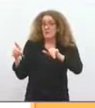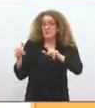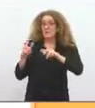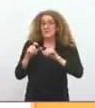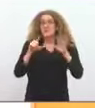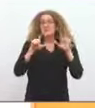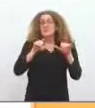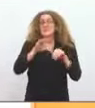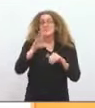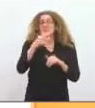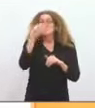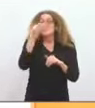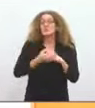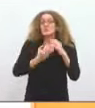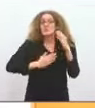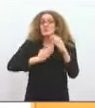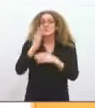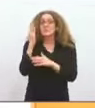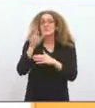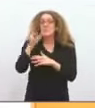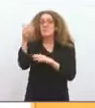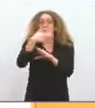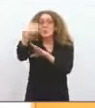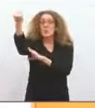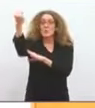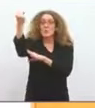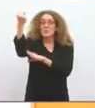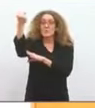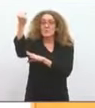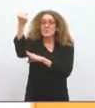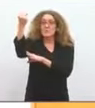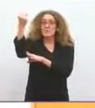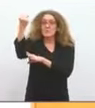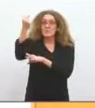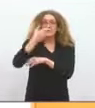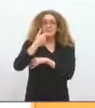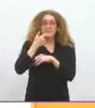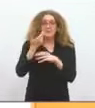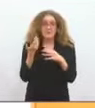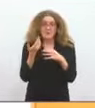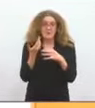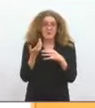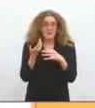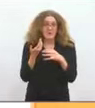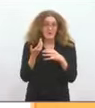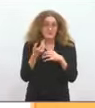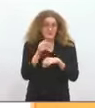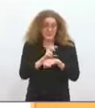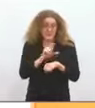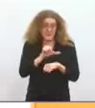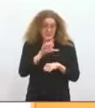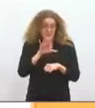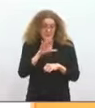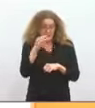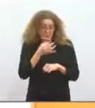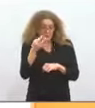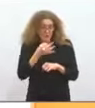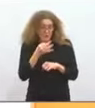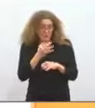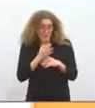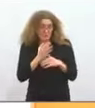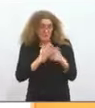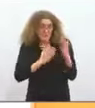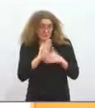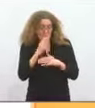de notre dépassement serait ponctionné, et qu'on ne profiterait que de 25% du dépassement. Or, le drôle de la